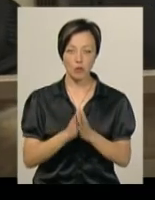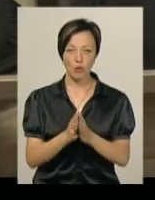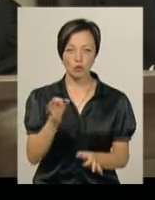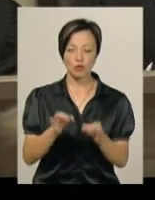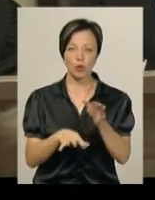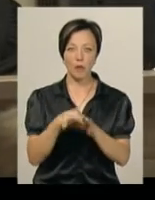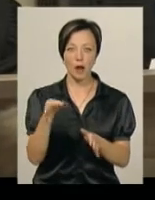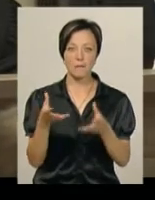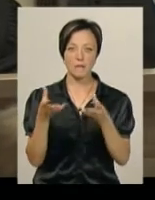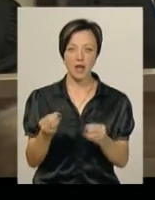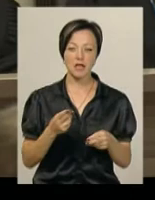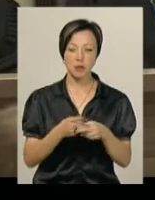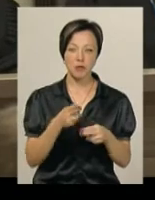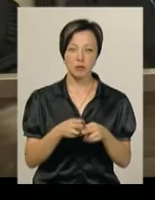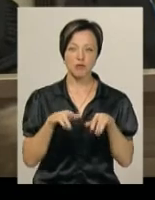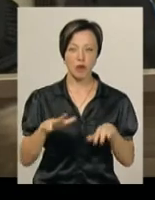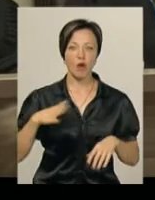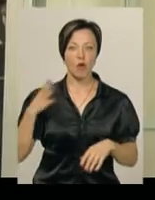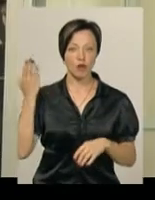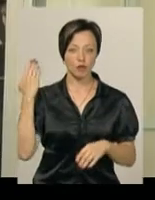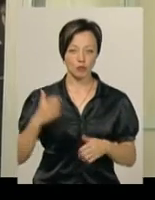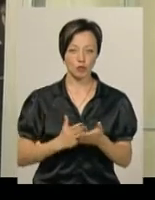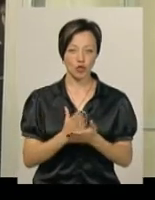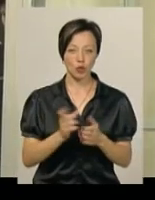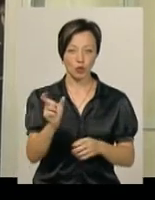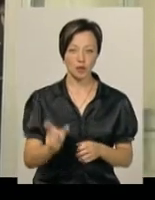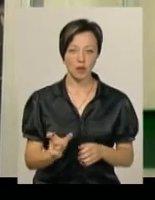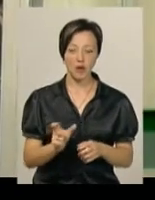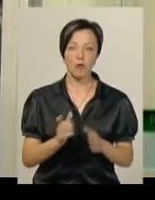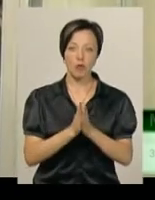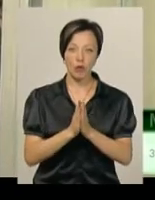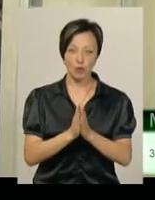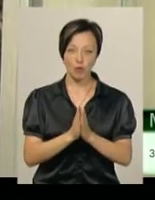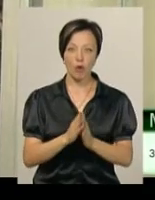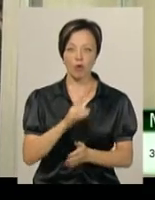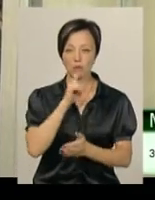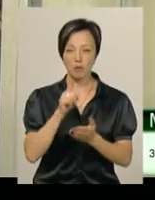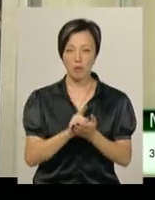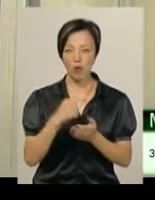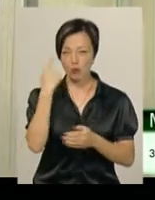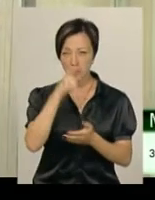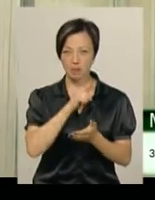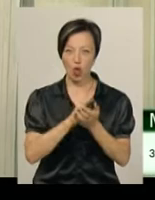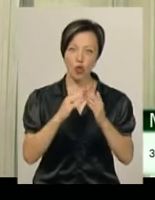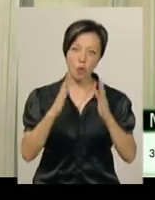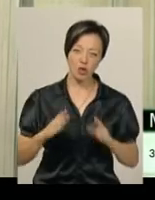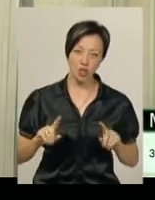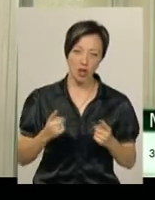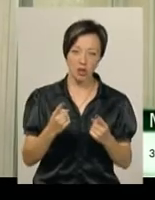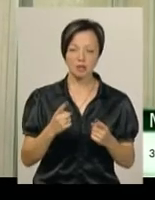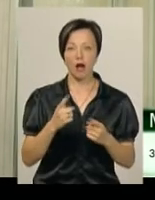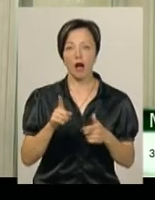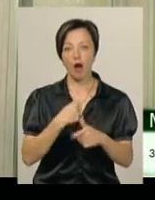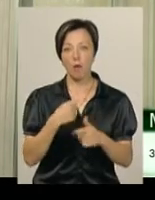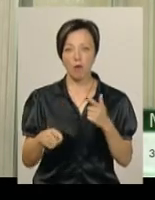суд обрати більш м'який запобіжний захід колишньому чиновнику. Запобіжний захід у вигляді особистого завивязання, домашнього решту, особистої поруки